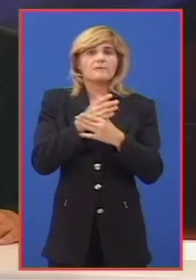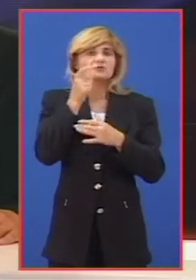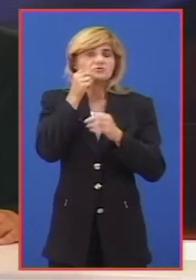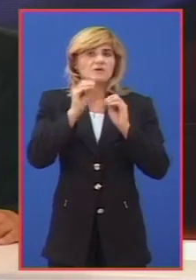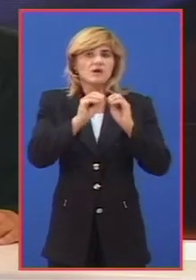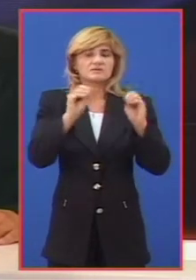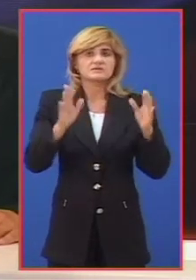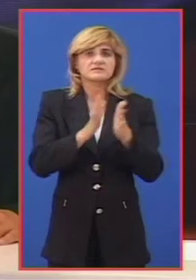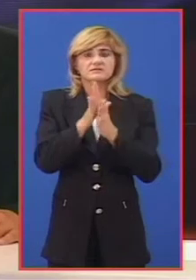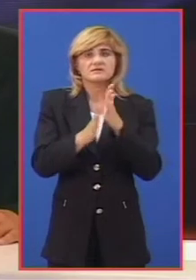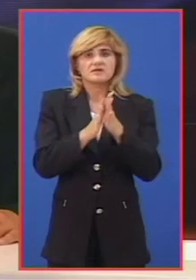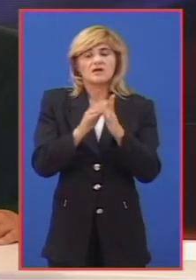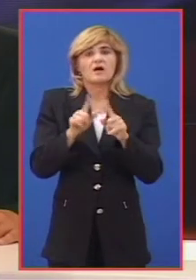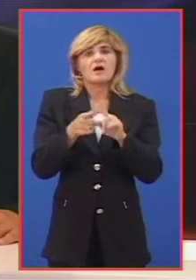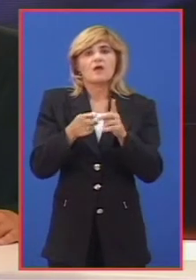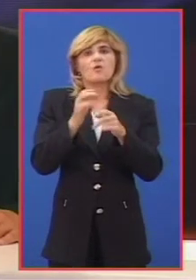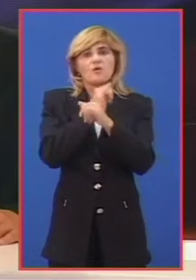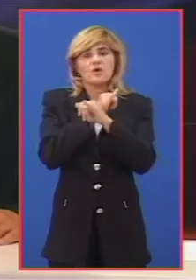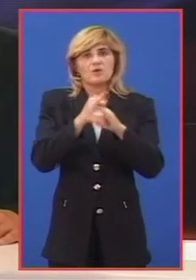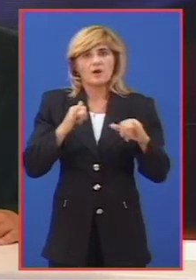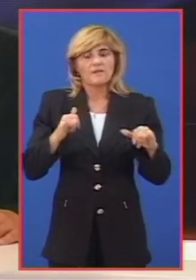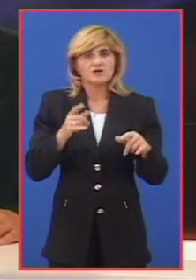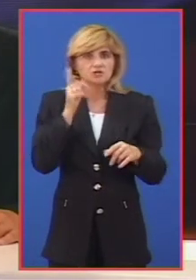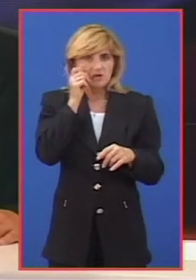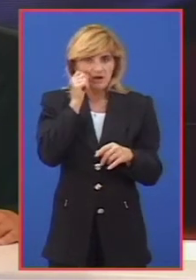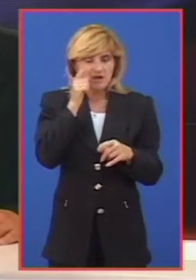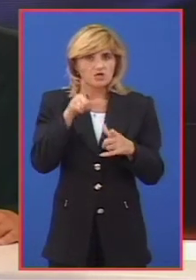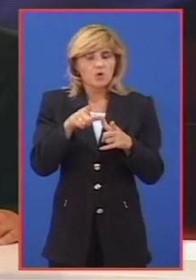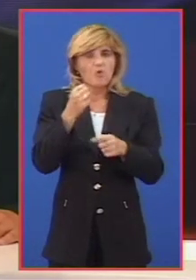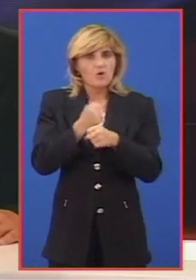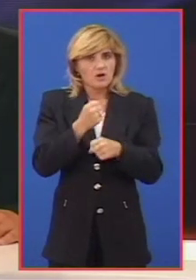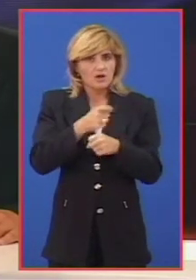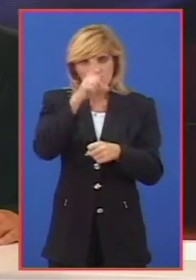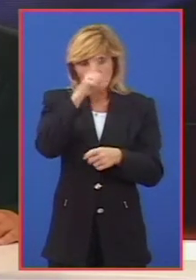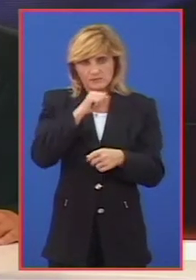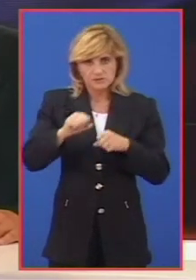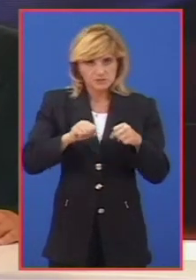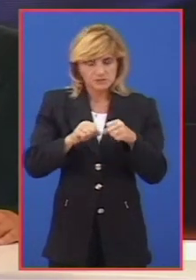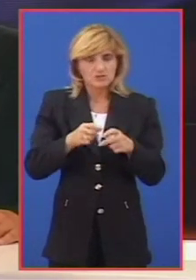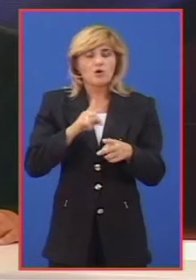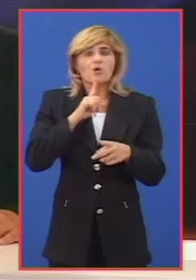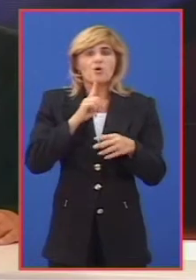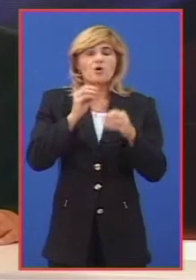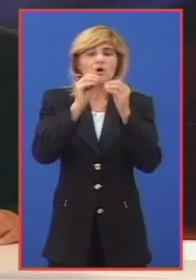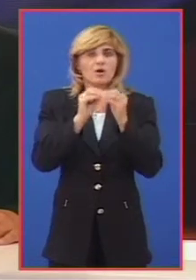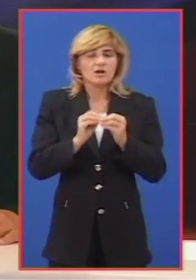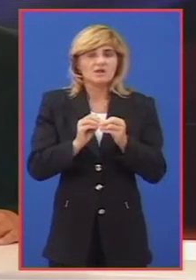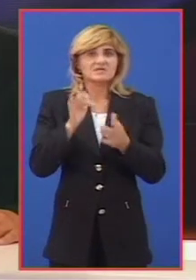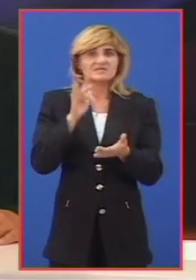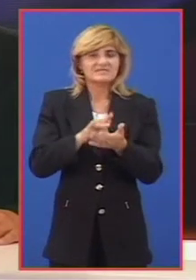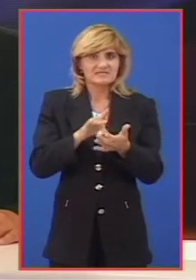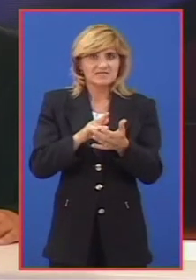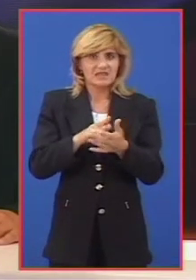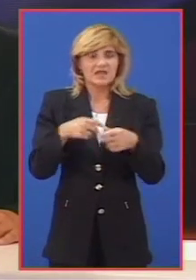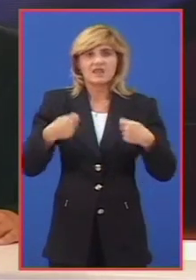i tolerancije kroz unapređenje učešća građana u radu lokalne samuprave koju organizuje Agencija Centar